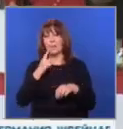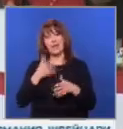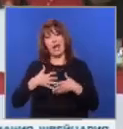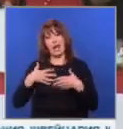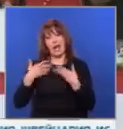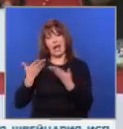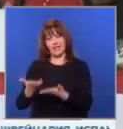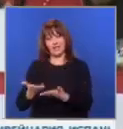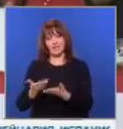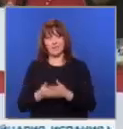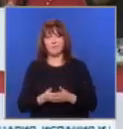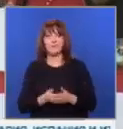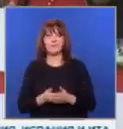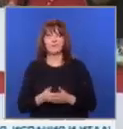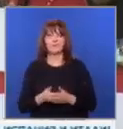отколкото харесва нея.